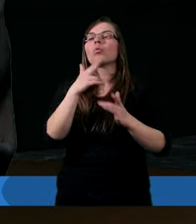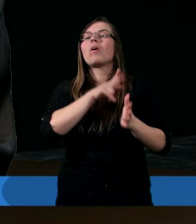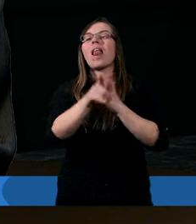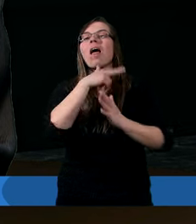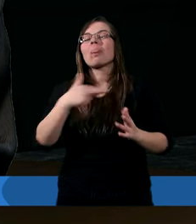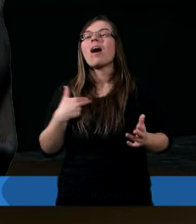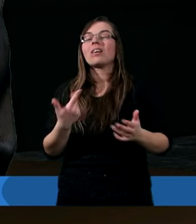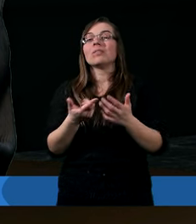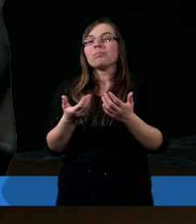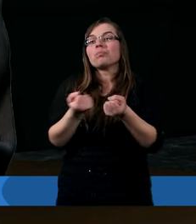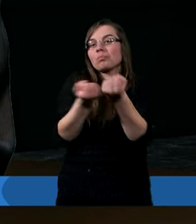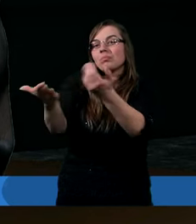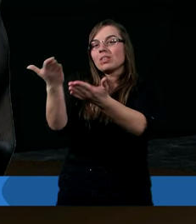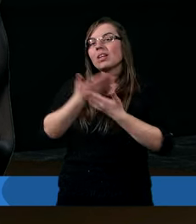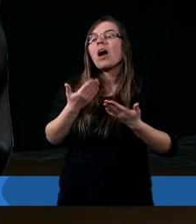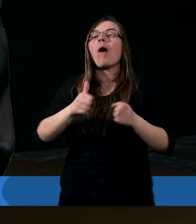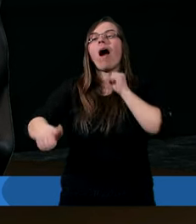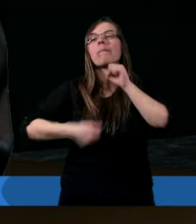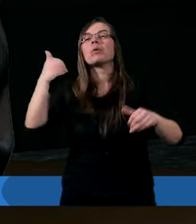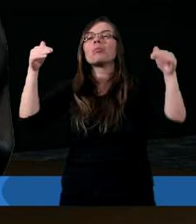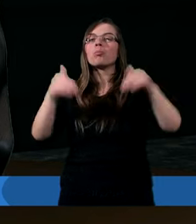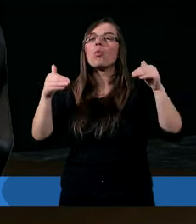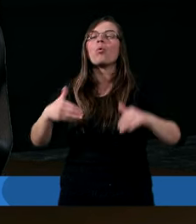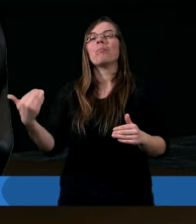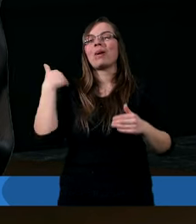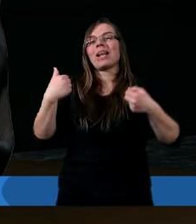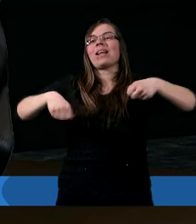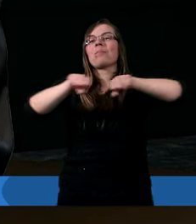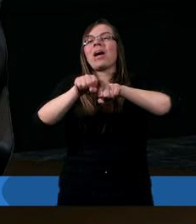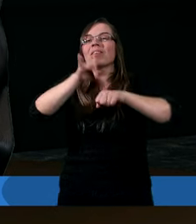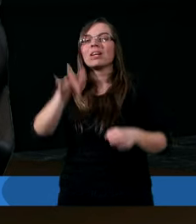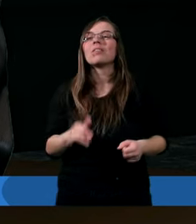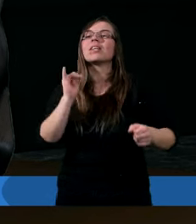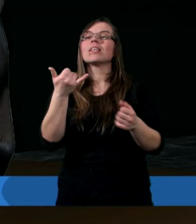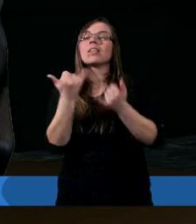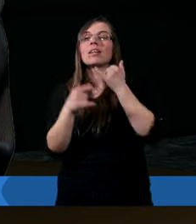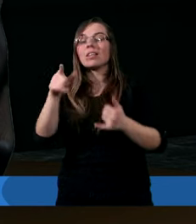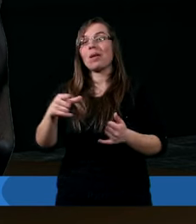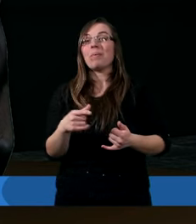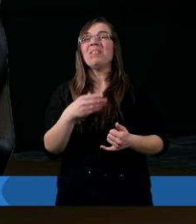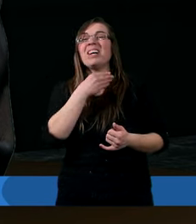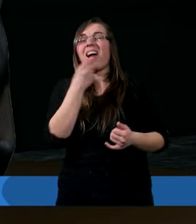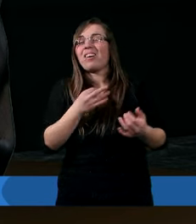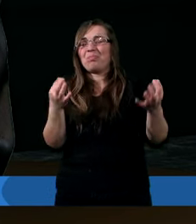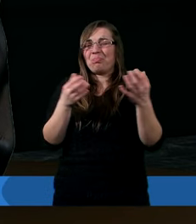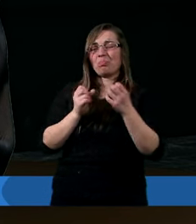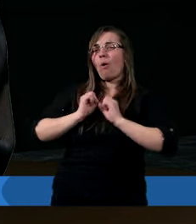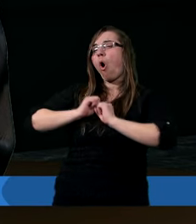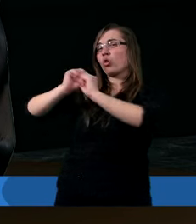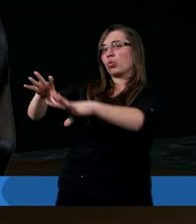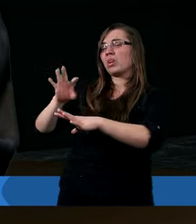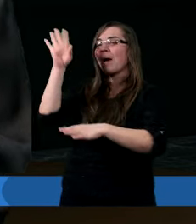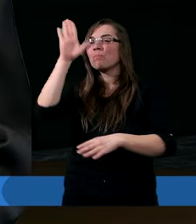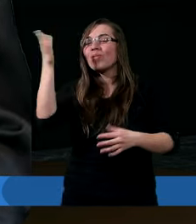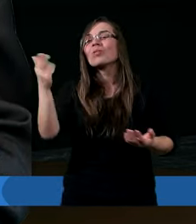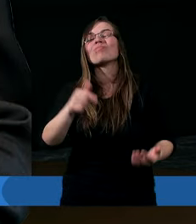dla mnie dokonał, abym mógł być sprawiedliwy. Jeżeli tym gardzimy, odrzucamy,